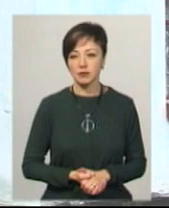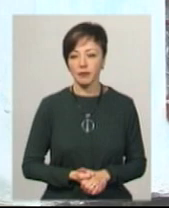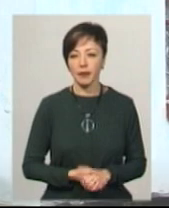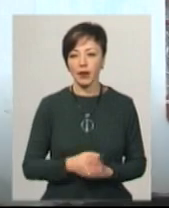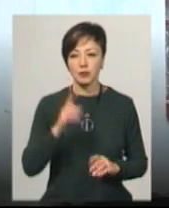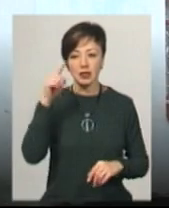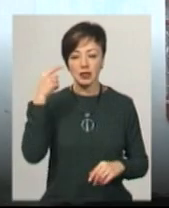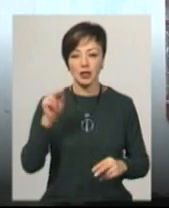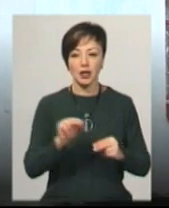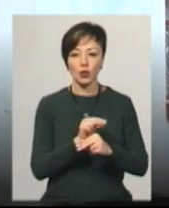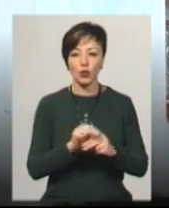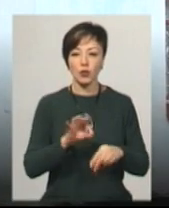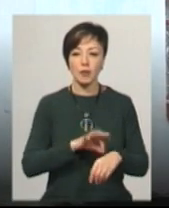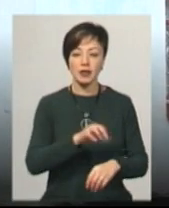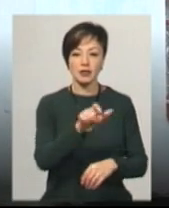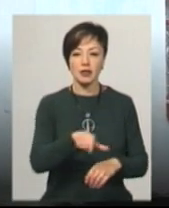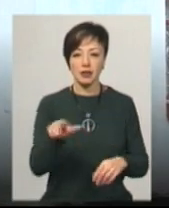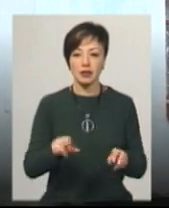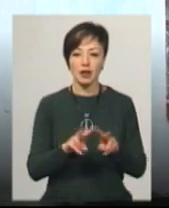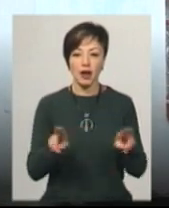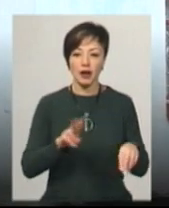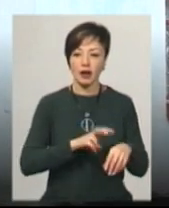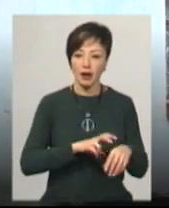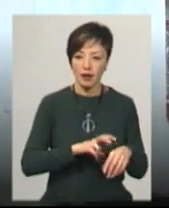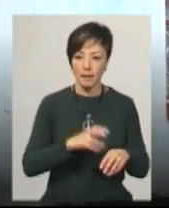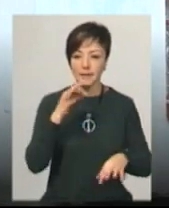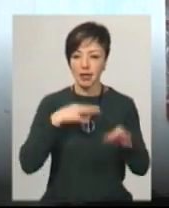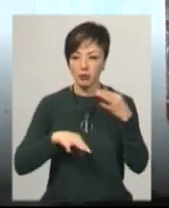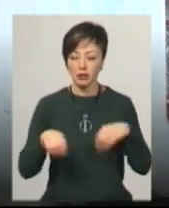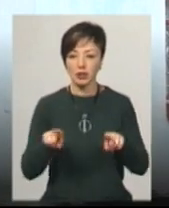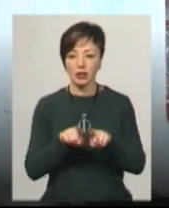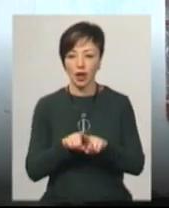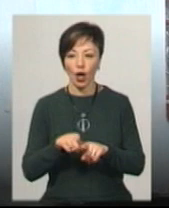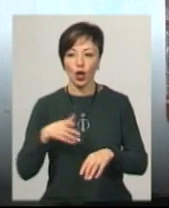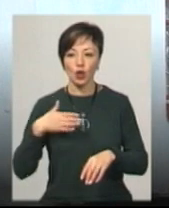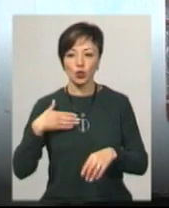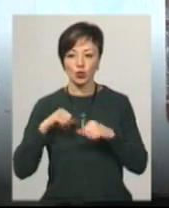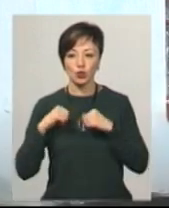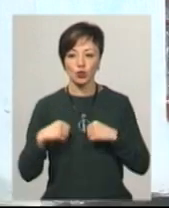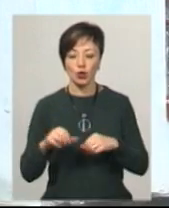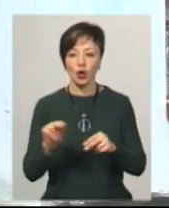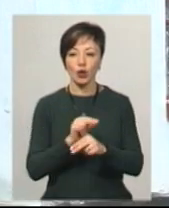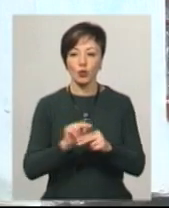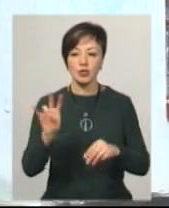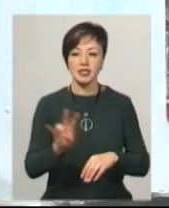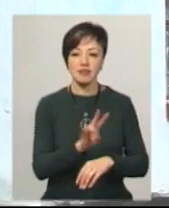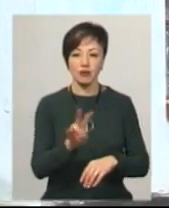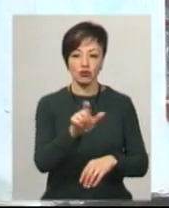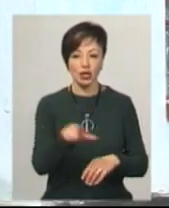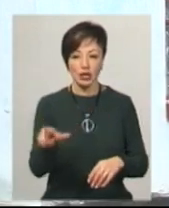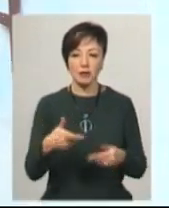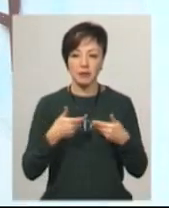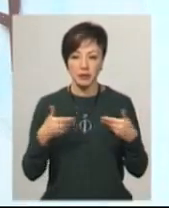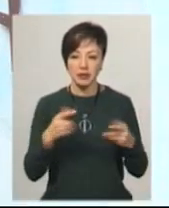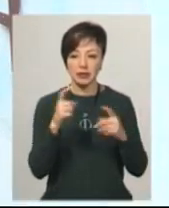Психіатрії лікують пацієнтів, як лікарі медикаментозно, так і її душу лікують священники. І ми за те, щоб